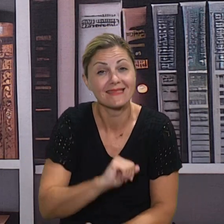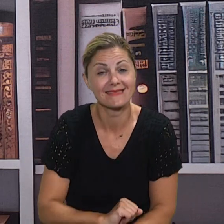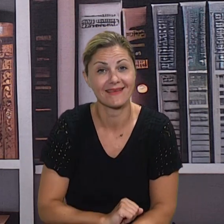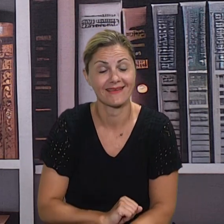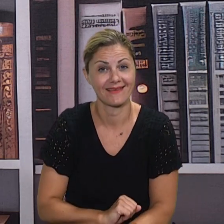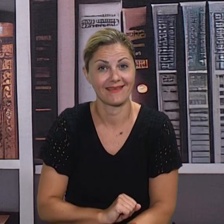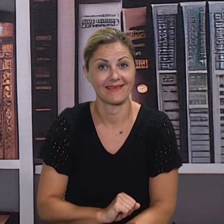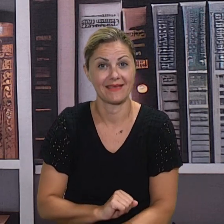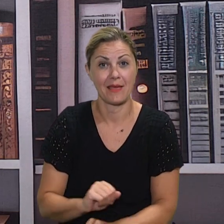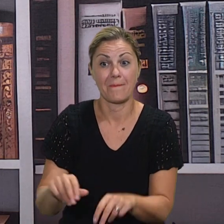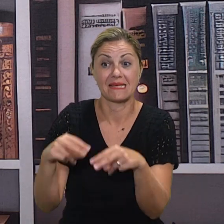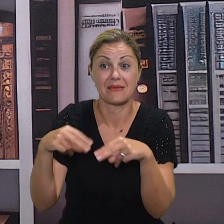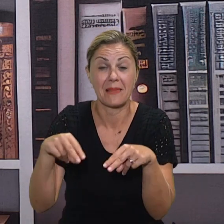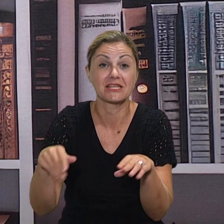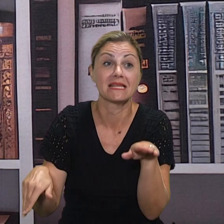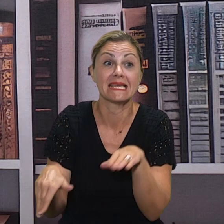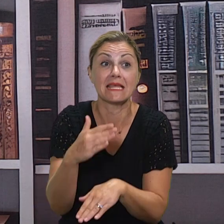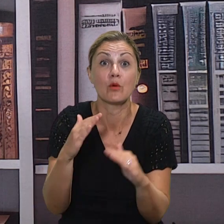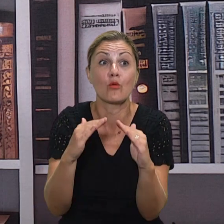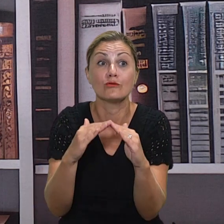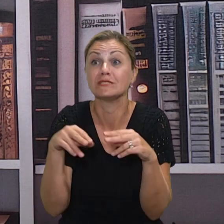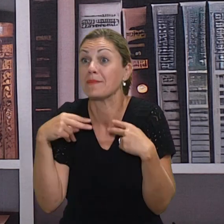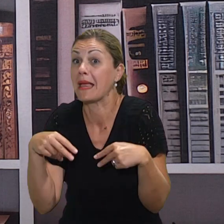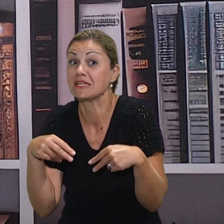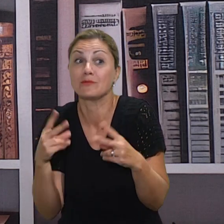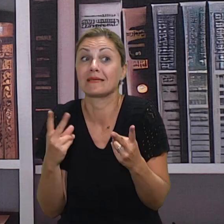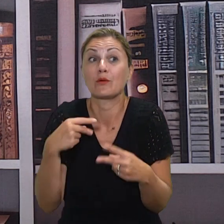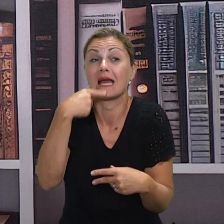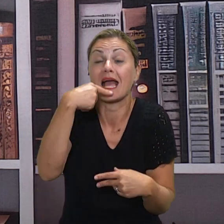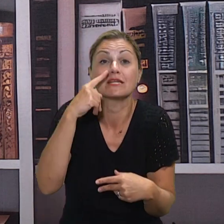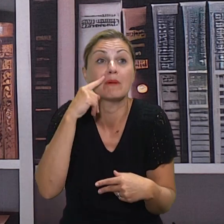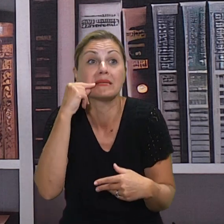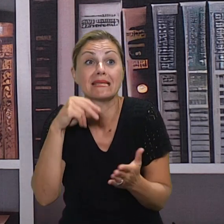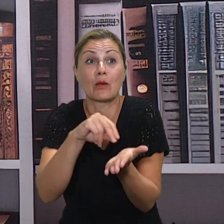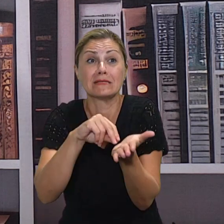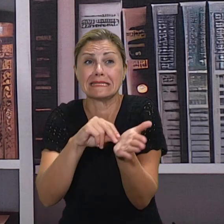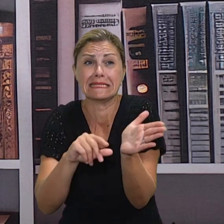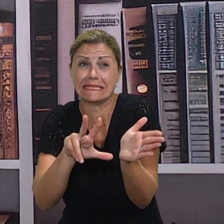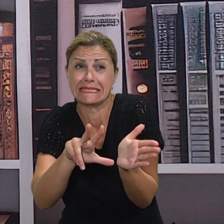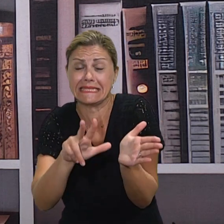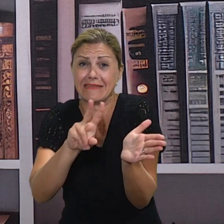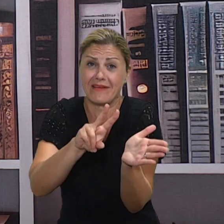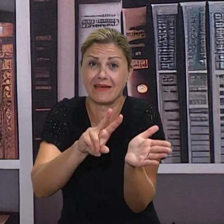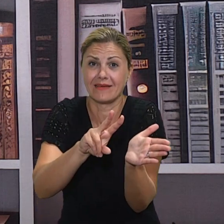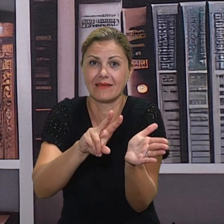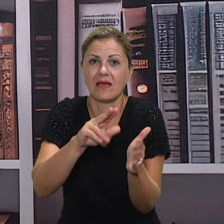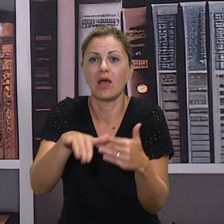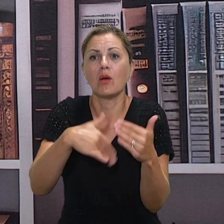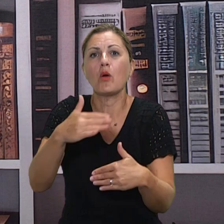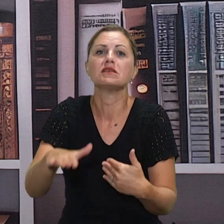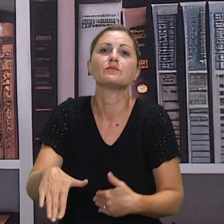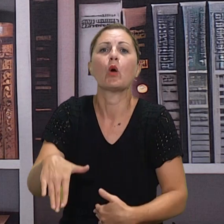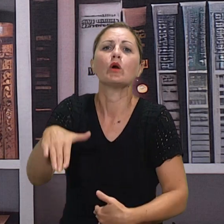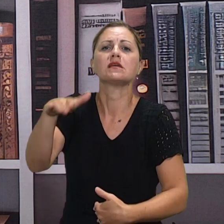izreći dobio sam ocijenu tri, dobio sam ocijenu dva. Kad se odraste, zaboravi se to.